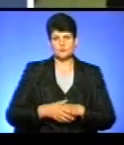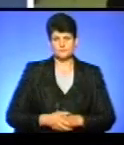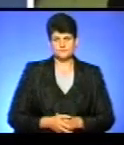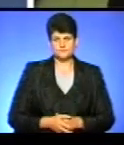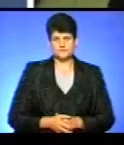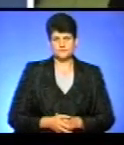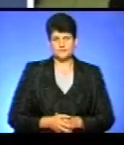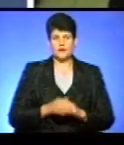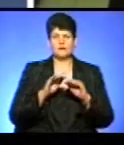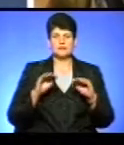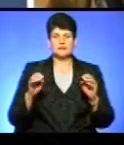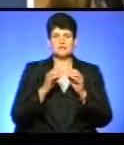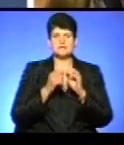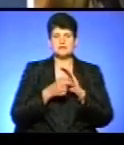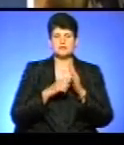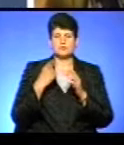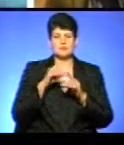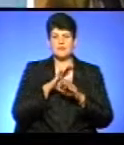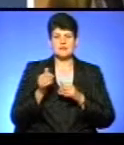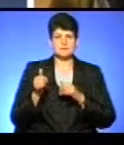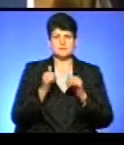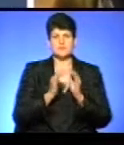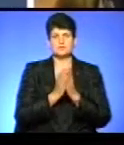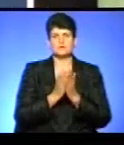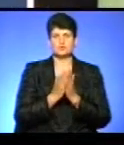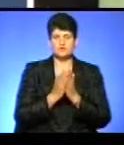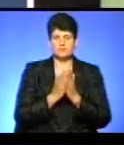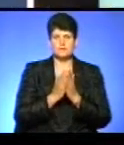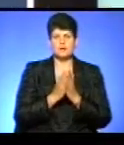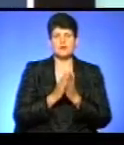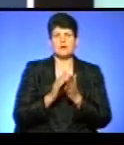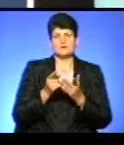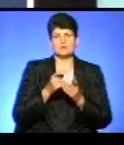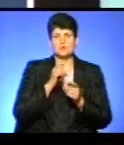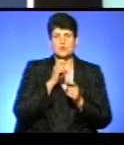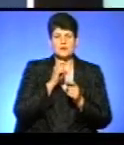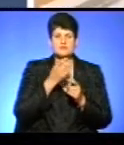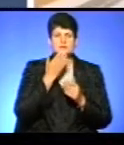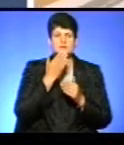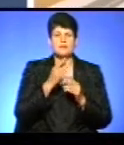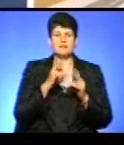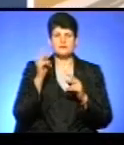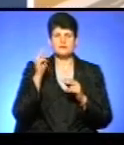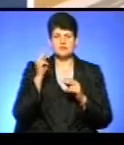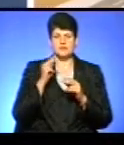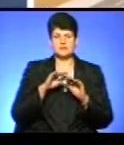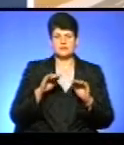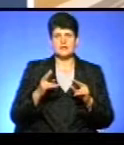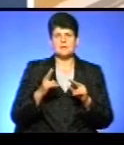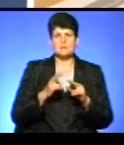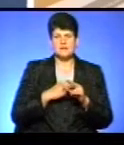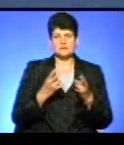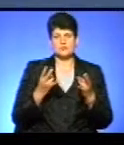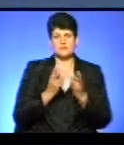Учні 10-х класів області, незабезпечені підручниками, кореспонденти новин поцікавились, як навчаються школярі без необхідних